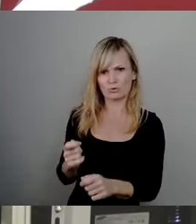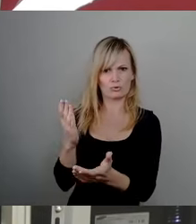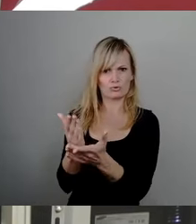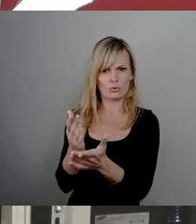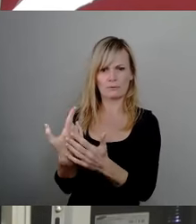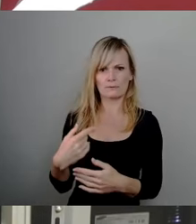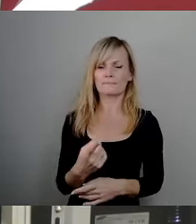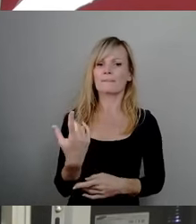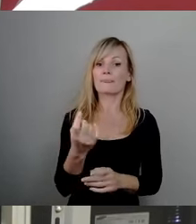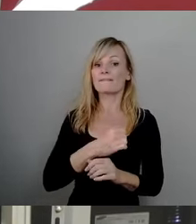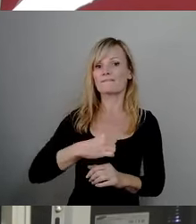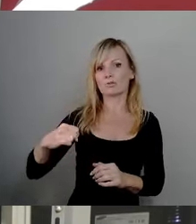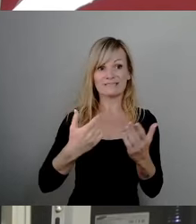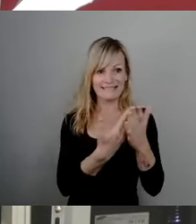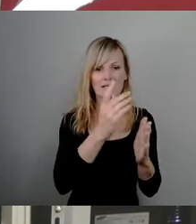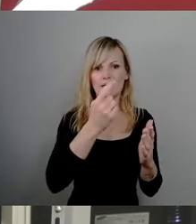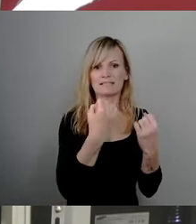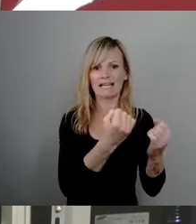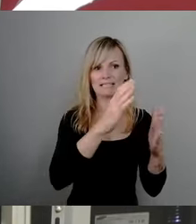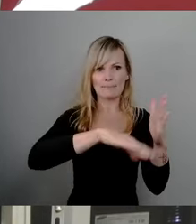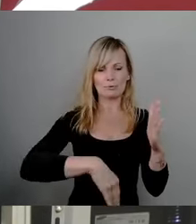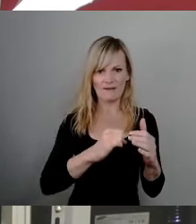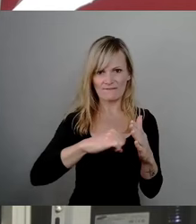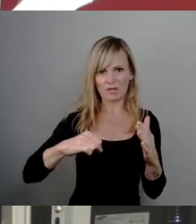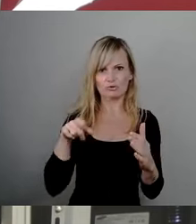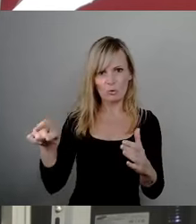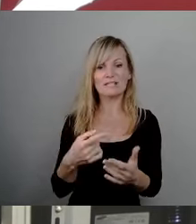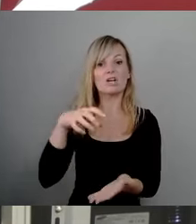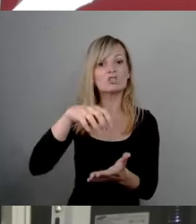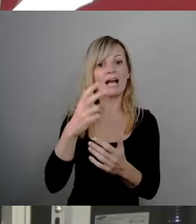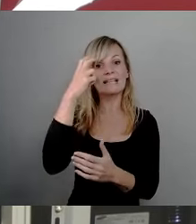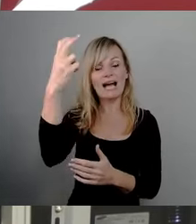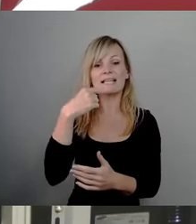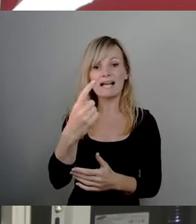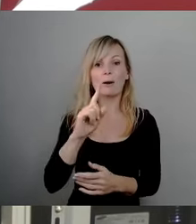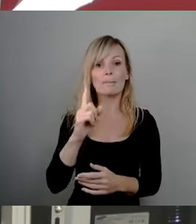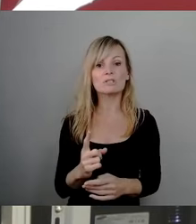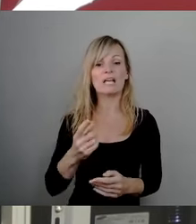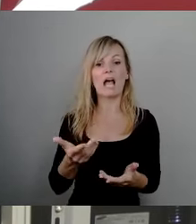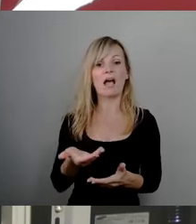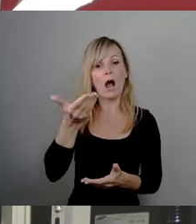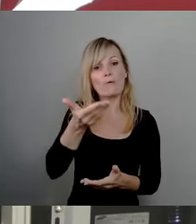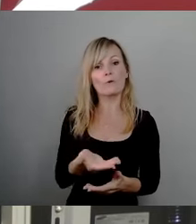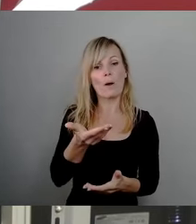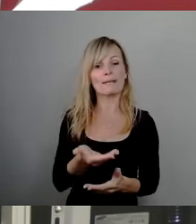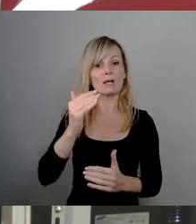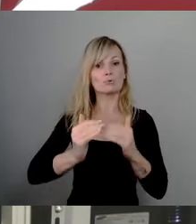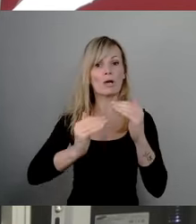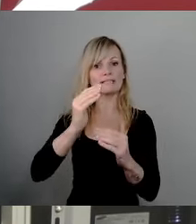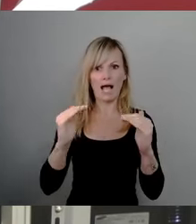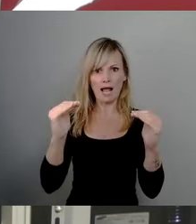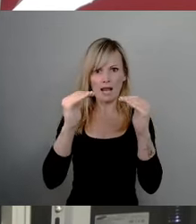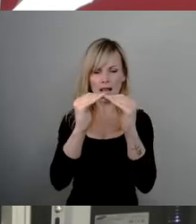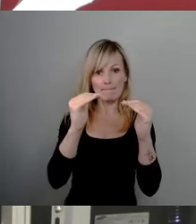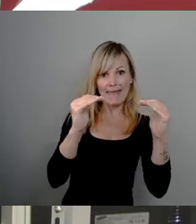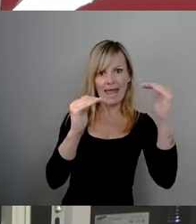verstößt, darauf will ich hinweisen. Denn der Stadtrat hat beschlossen, es muss aufkommensneutral sein. Wir dürfen uns auch kein mehr gönnen,